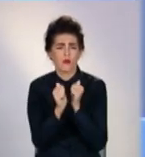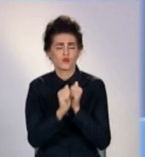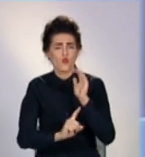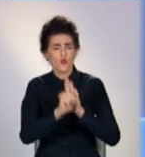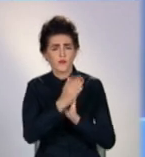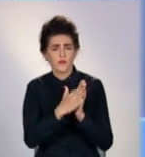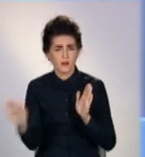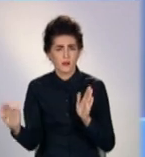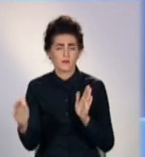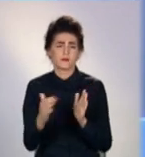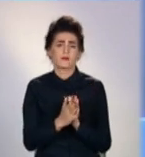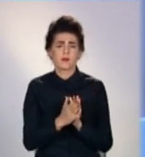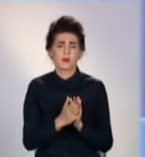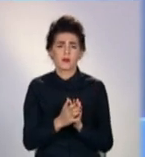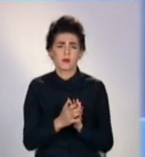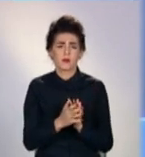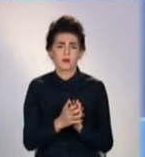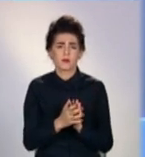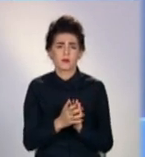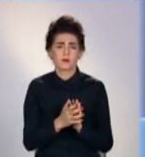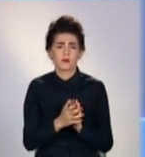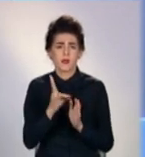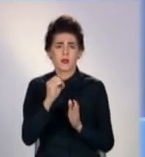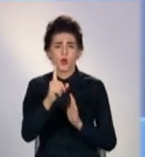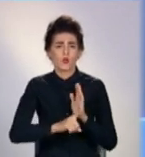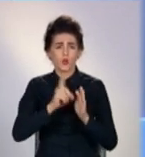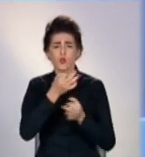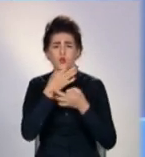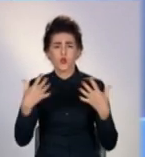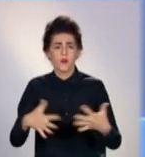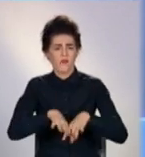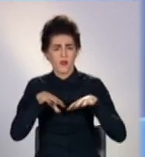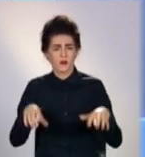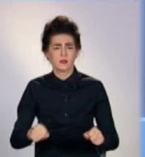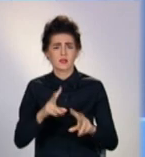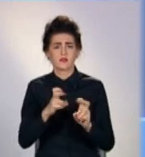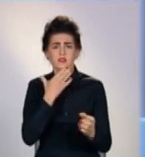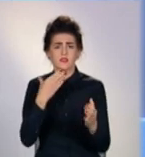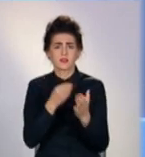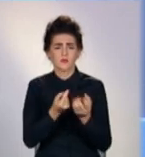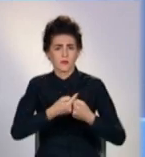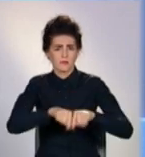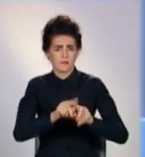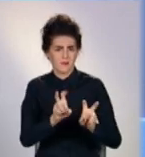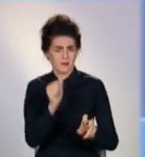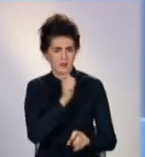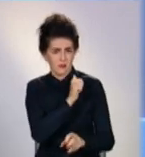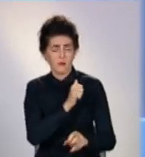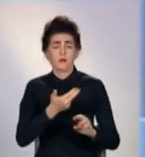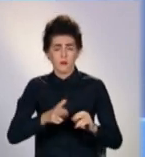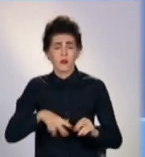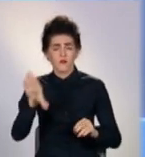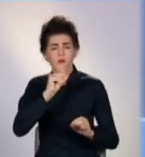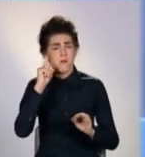рівні будь-якого органу власті, вистачує своїй рівень компетенції. І, відповідно,